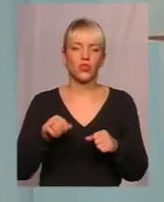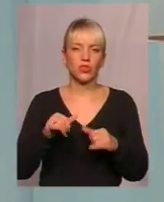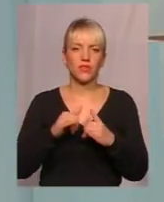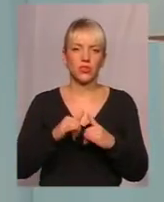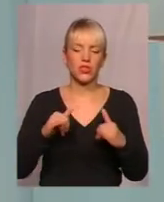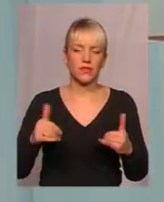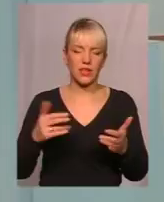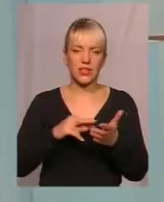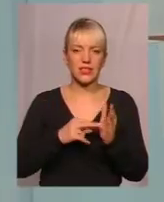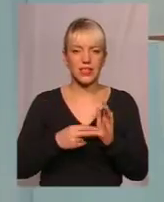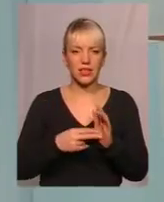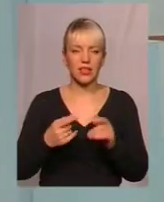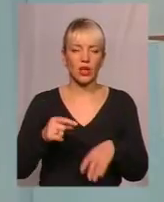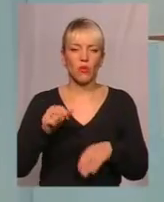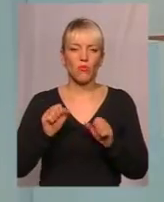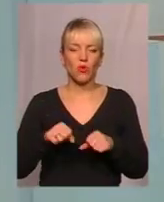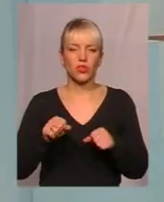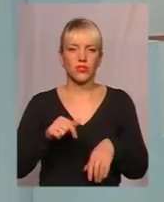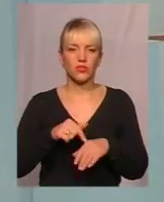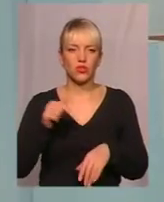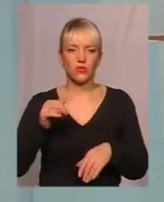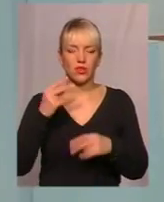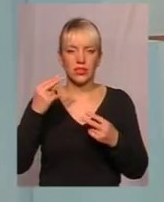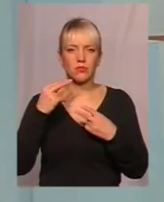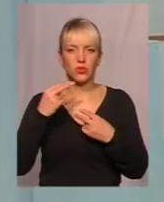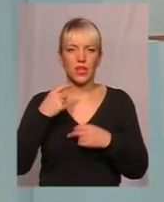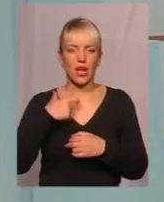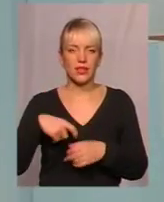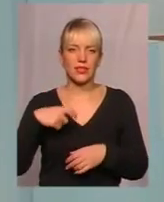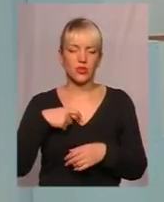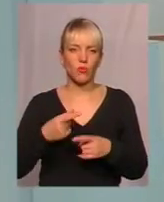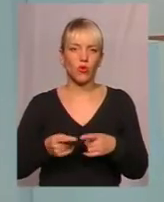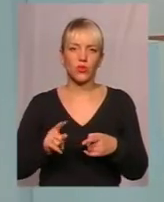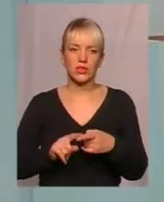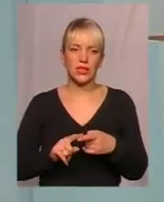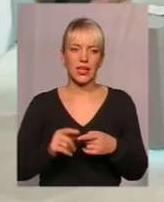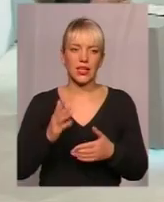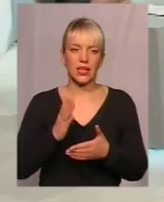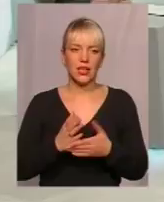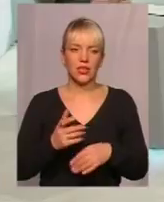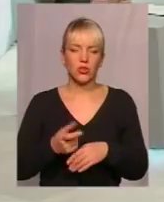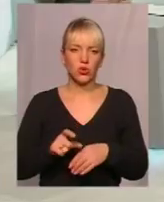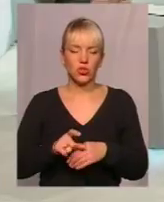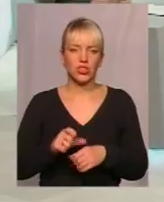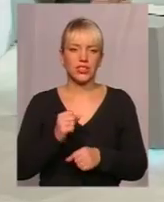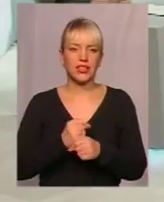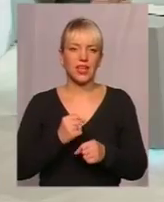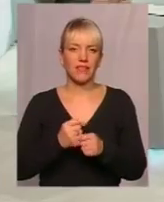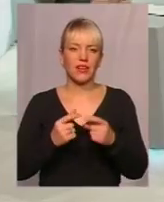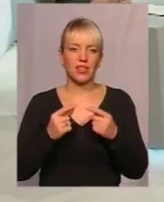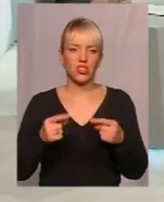стратегії, можливість відчувати, спостерігати за собою. Тобто це дуже дієва така річ